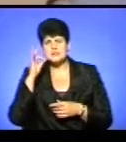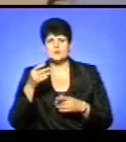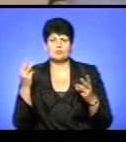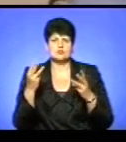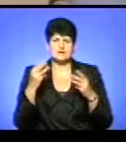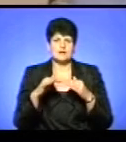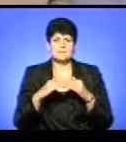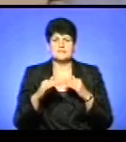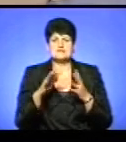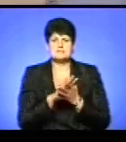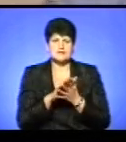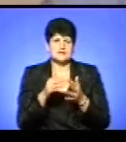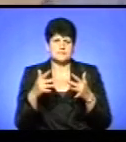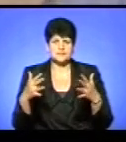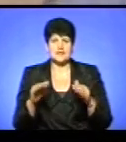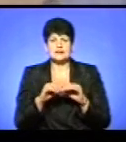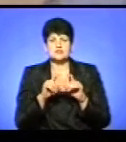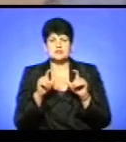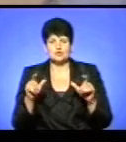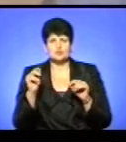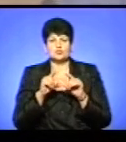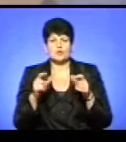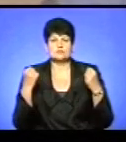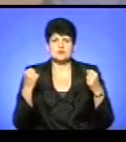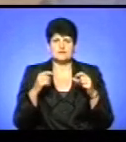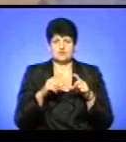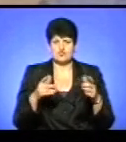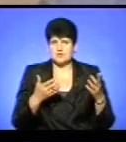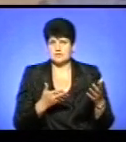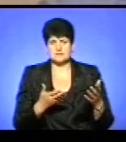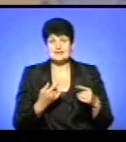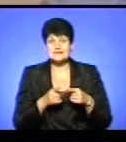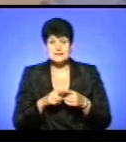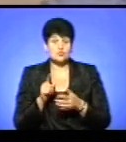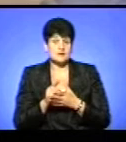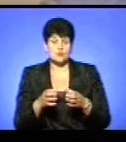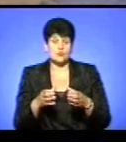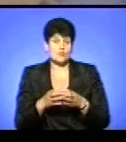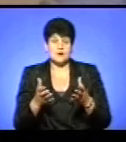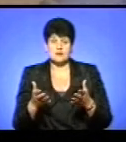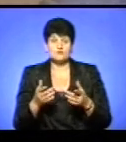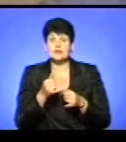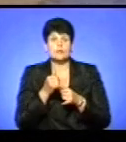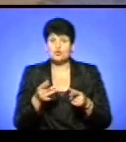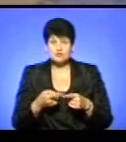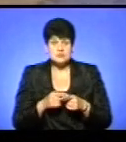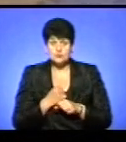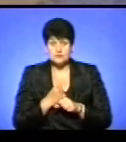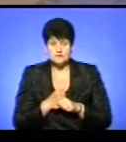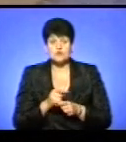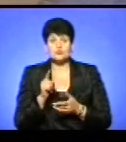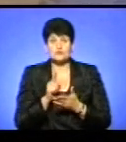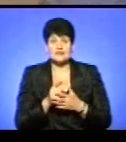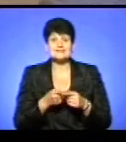для сміття і все інше, але мінімальний пост дитячі садочки, школи, спортивні школи. Це зобов'язані громади. Якщо це зробити не можуть, вони